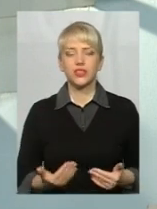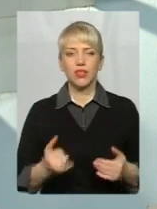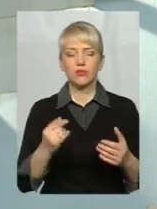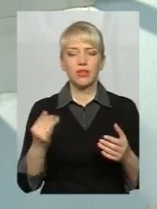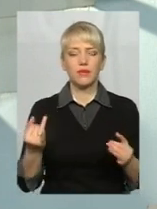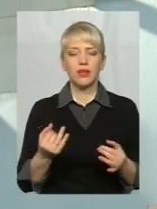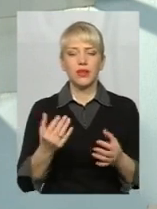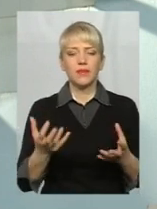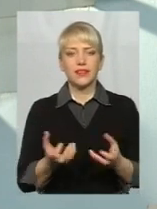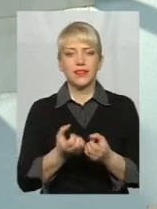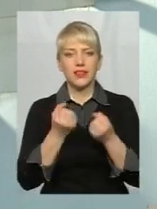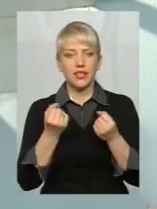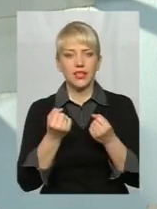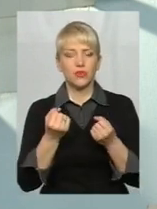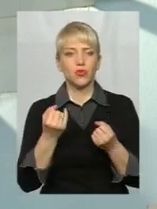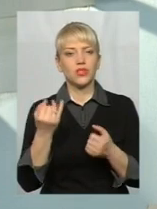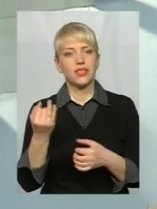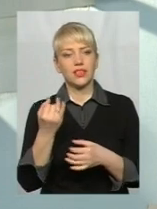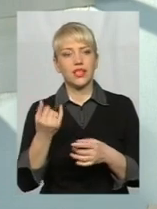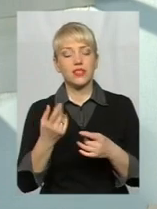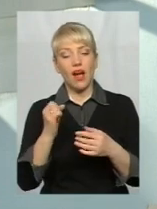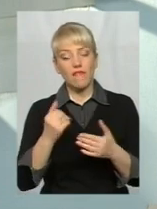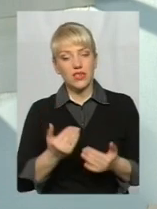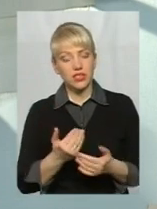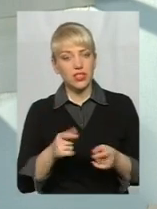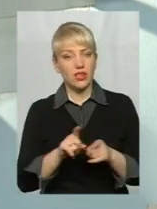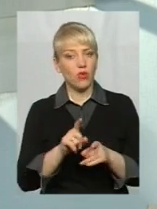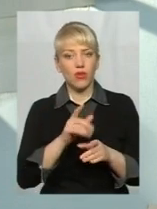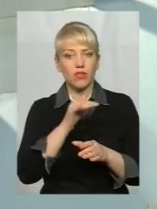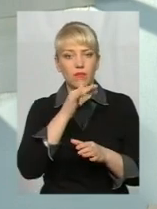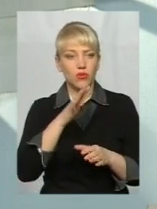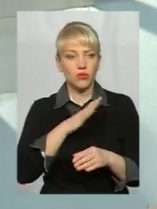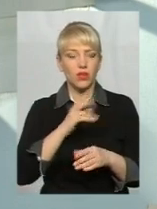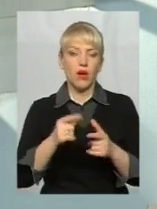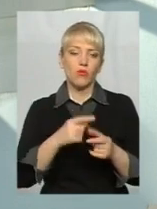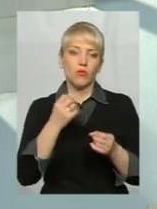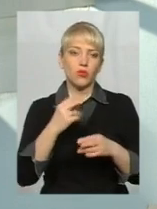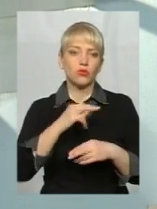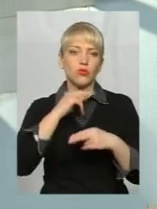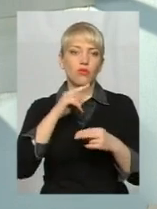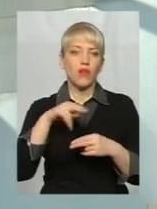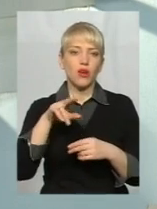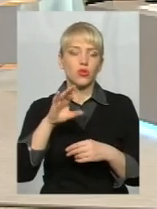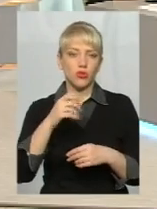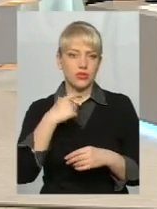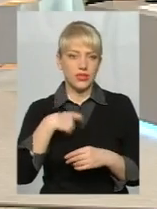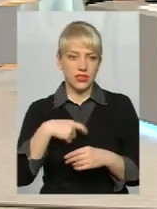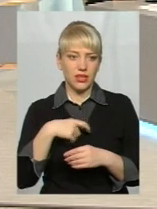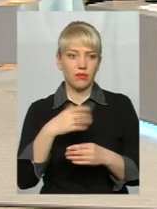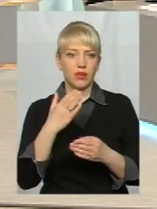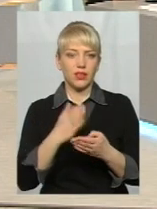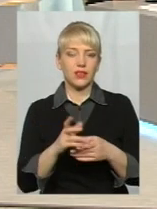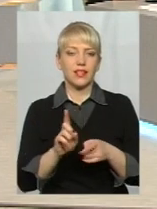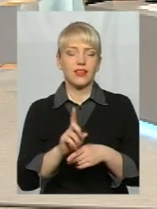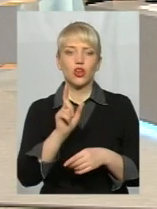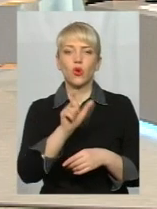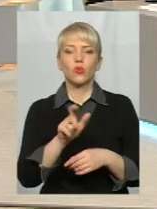сторінки. Теж в житті цього може не бути. Або просто така увага до себе. Є демонстративний тип людей, який любить